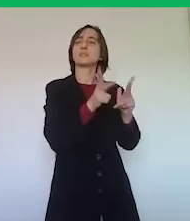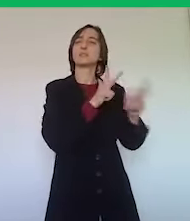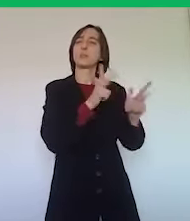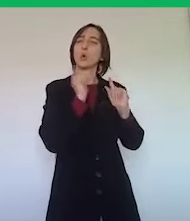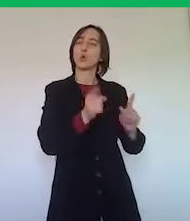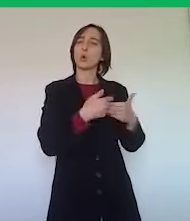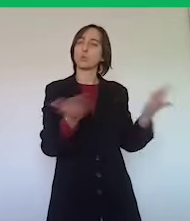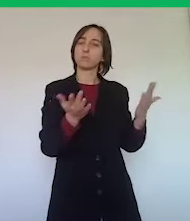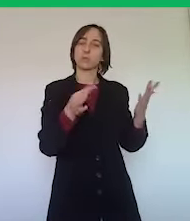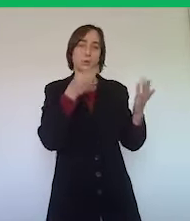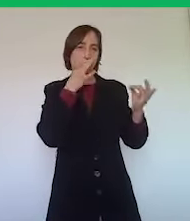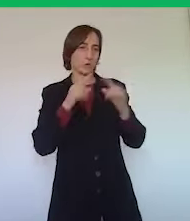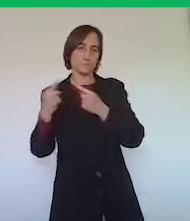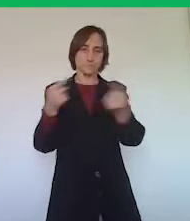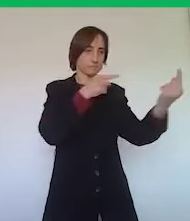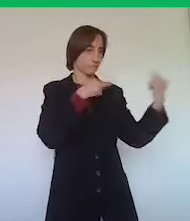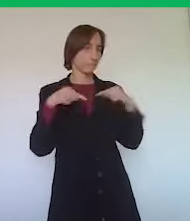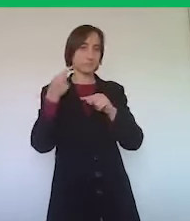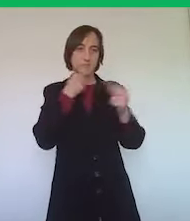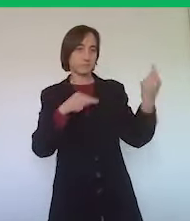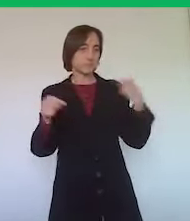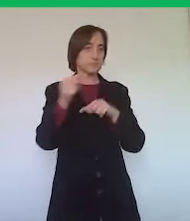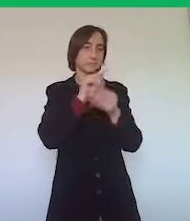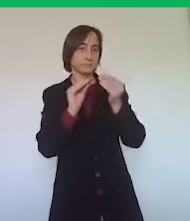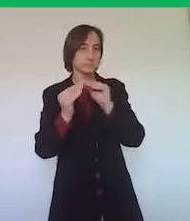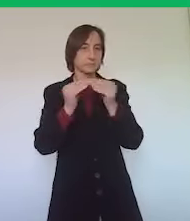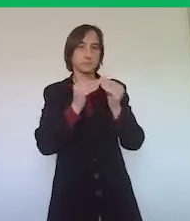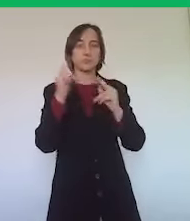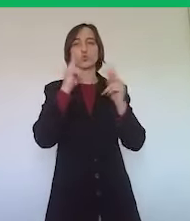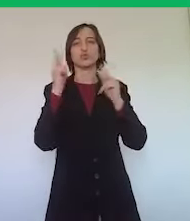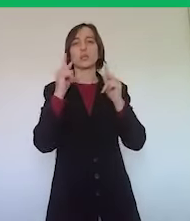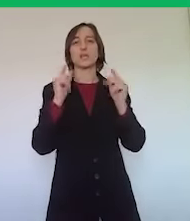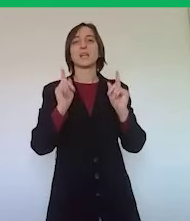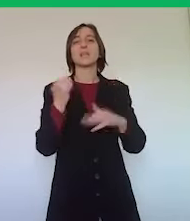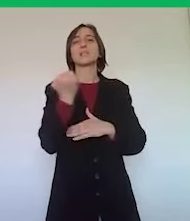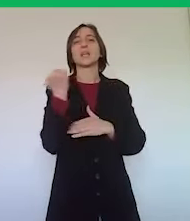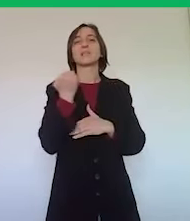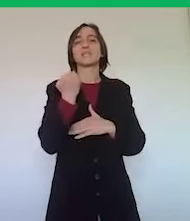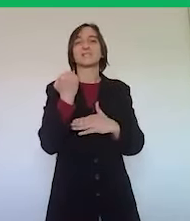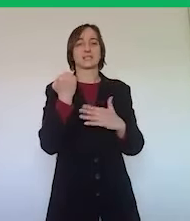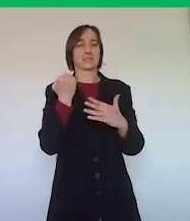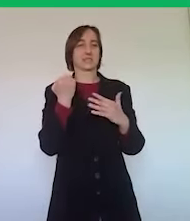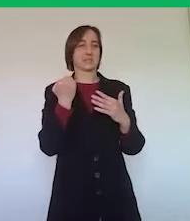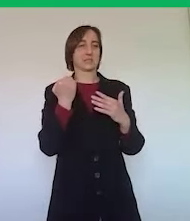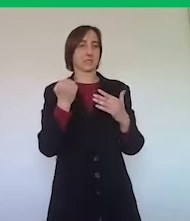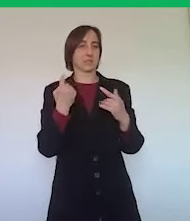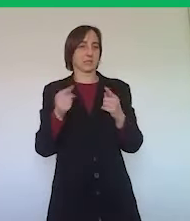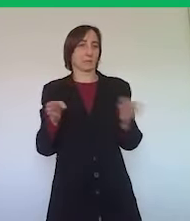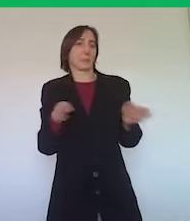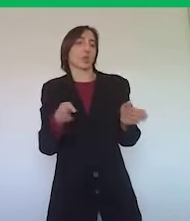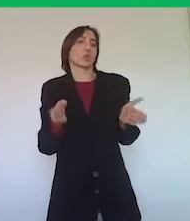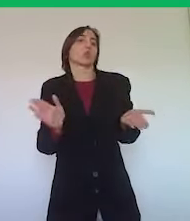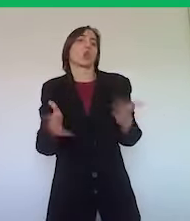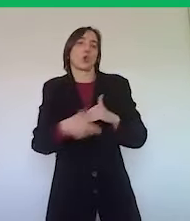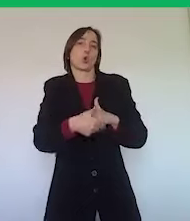trasporto pubblico, si potranno calificare celebrare i servizi sulla base appunto di una fase transitoria che è quella che ci